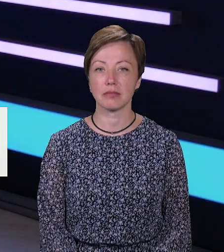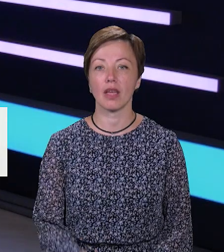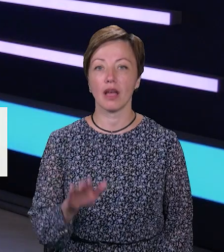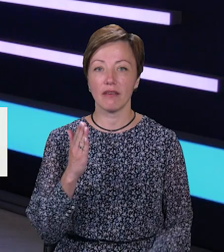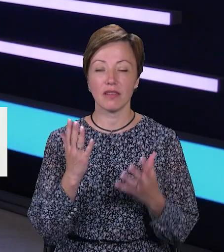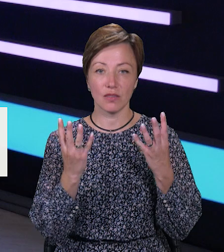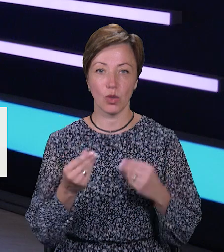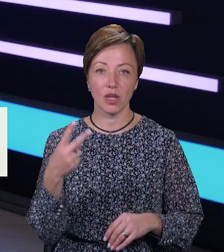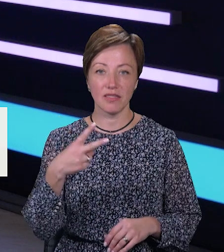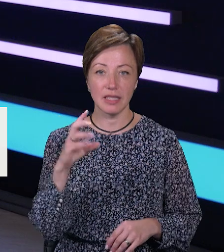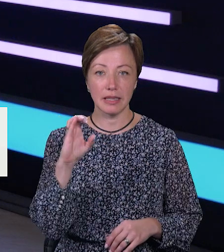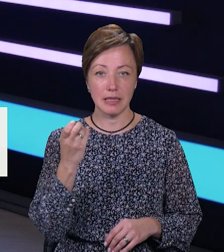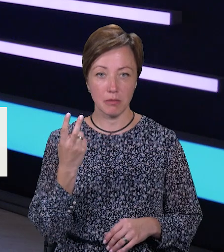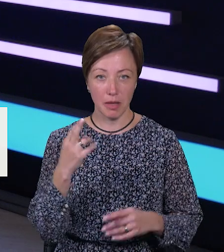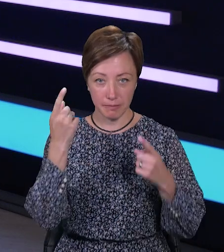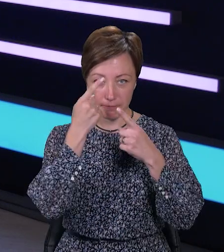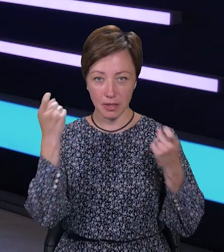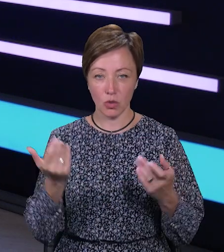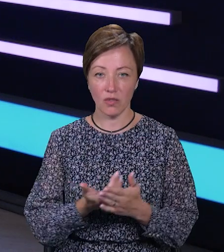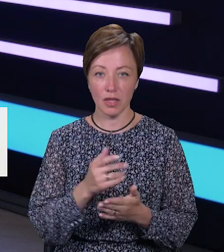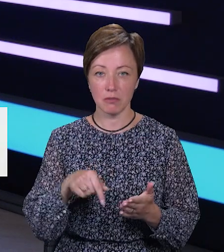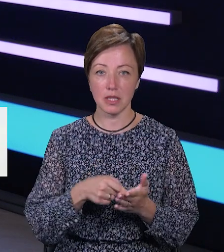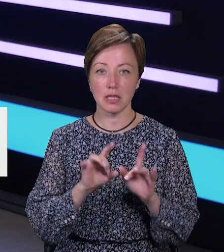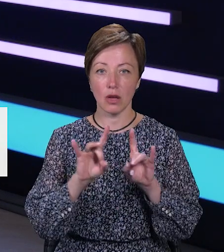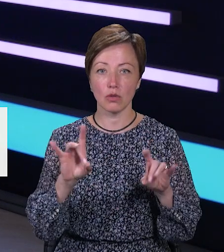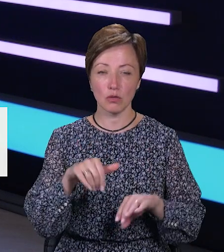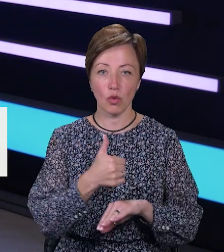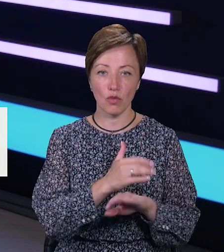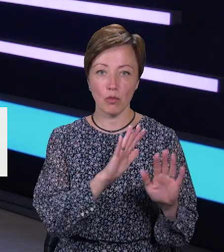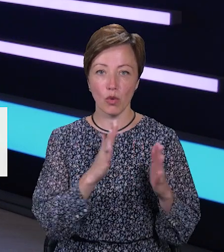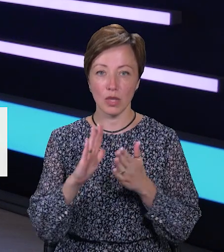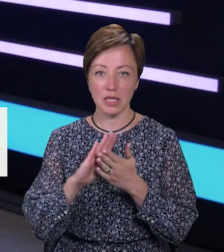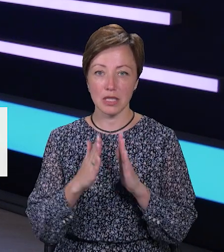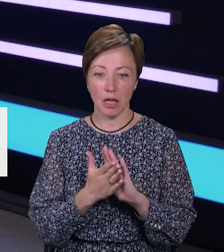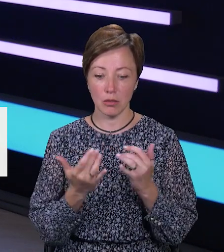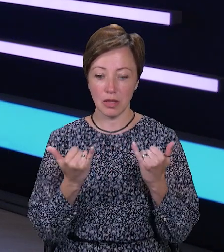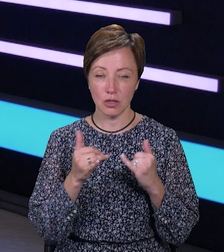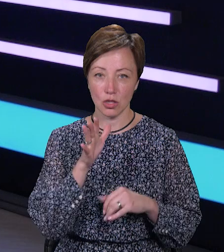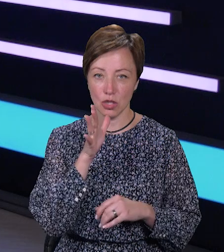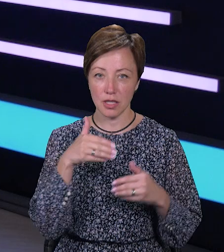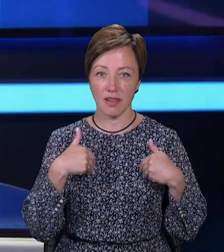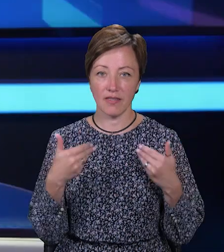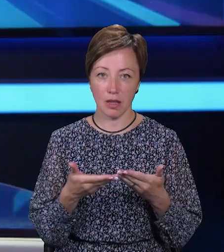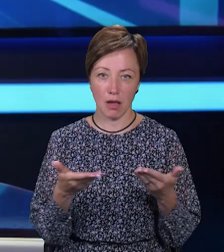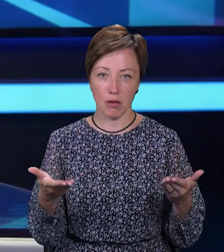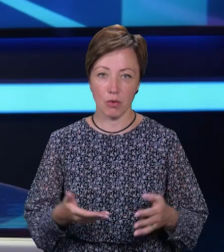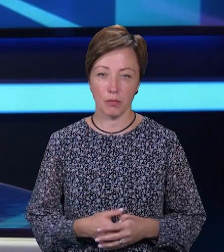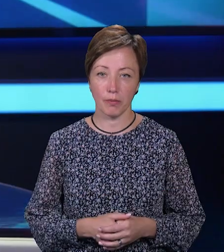Вівторок, 20 серпня, в ефірі новини міста. Розкажемо про головні події станом на цей час. Вітаємо!